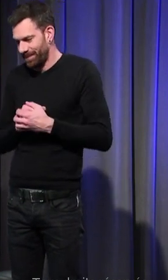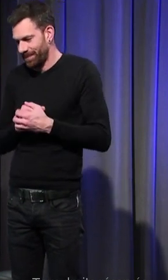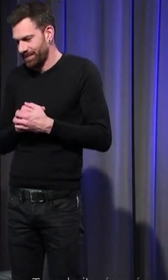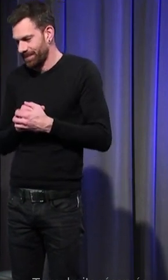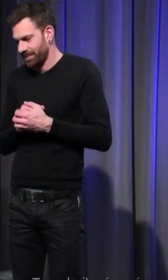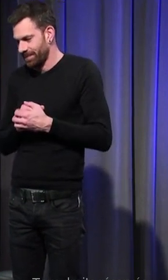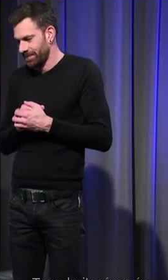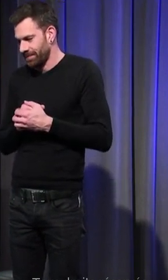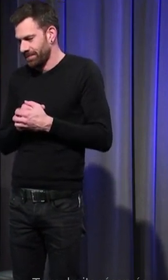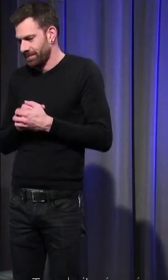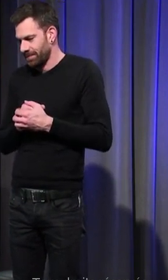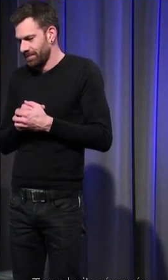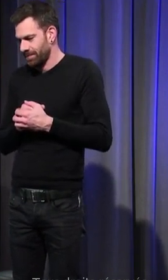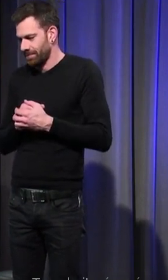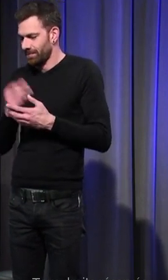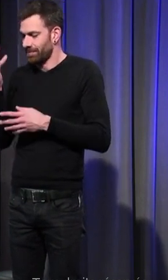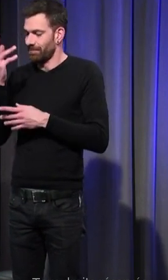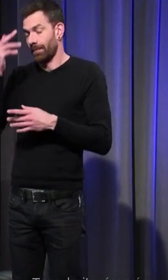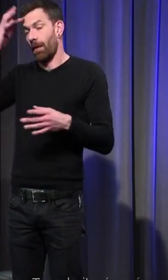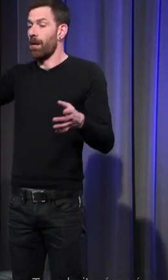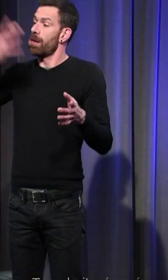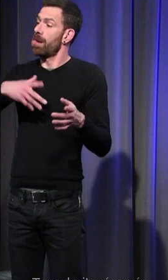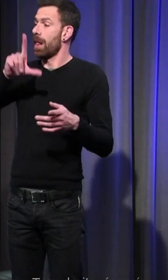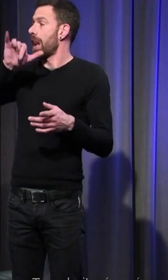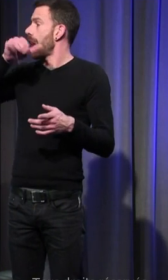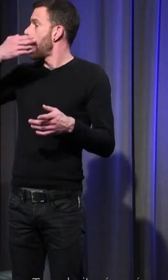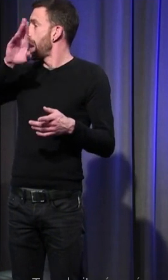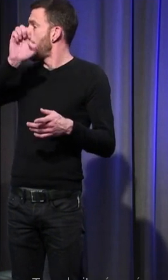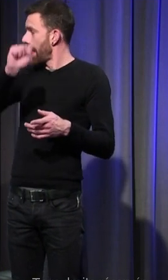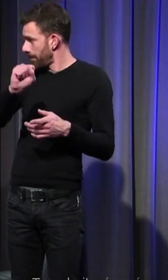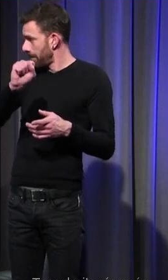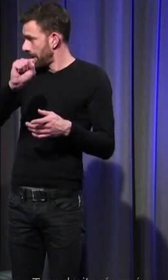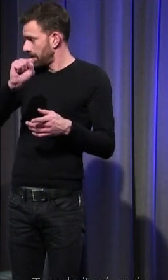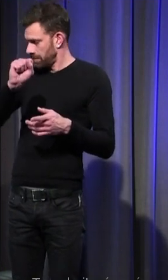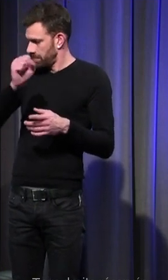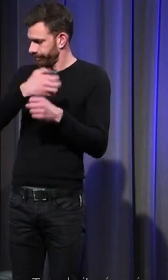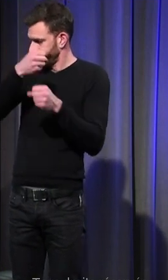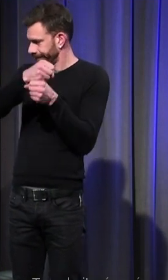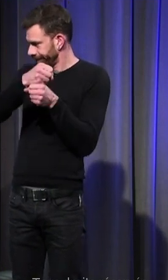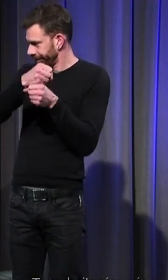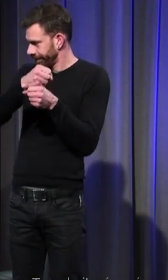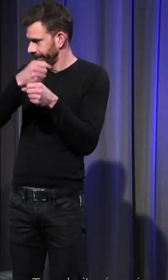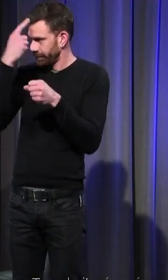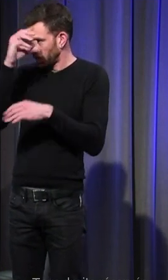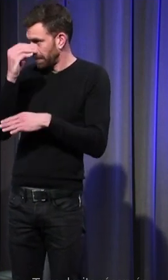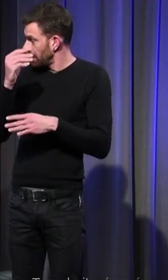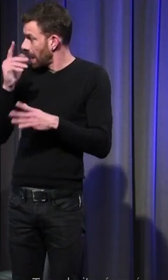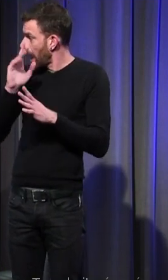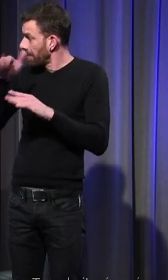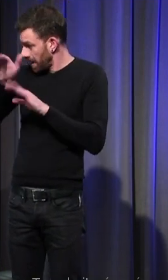après l'invention des limpes est-ce qu'il y avait toujours le répit